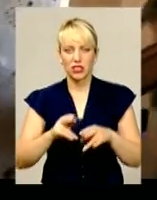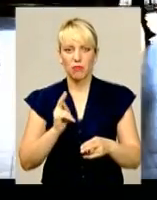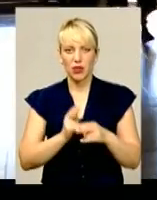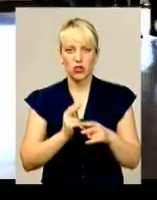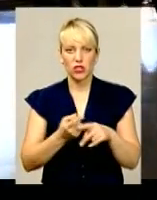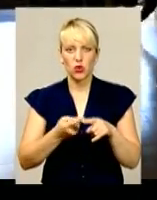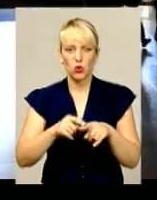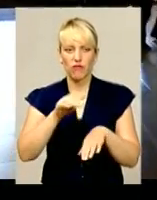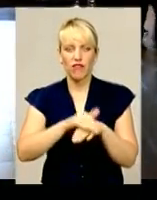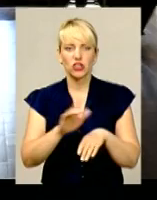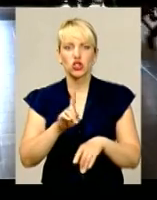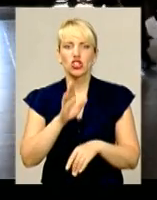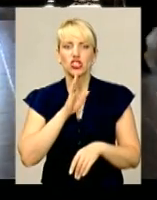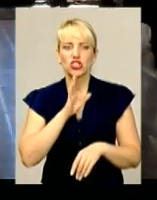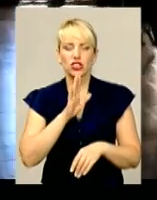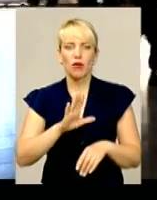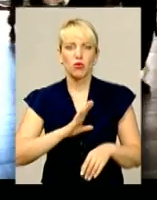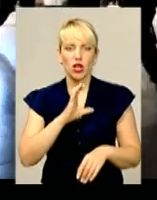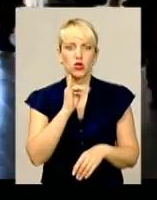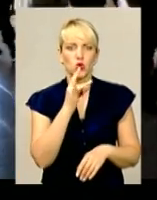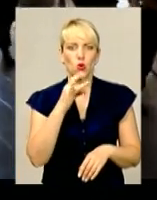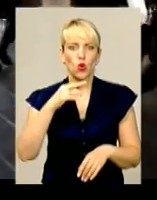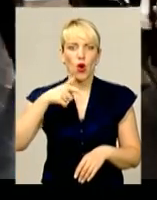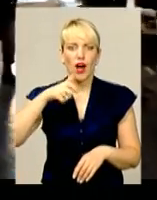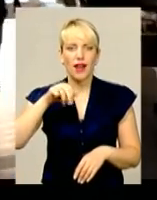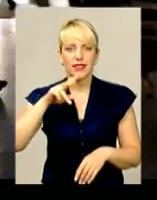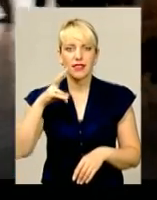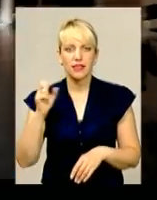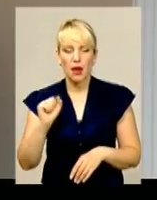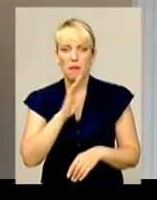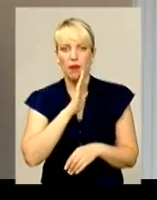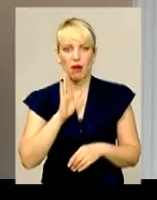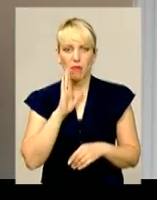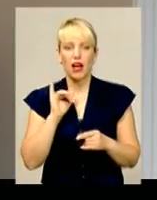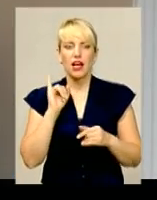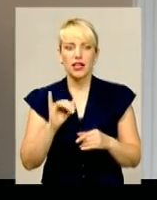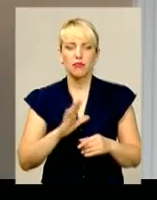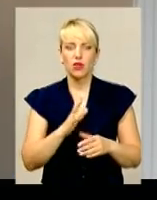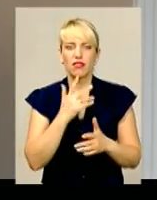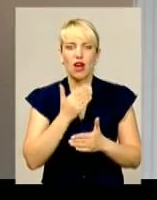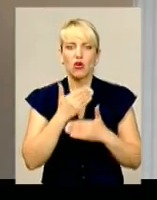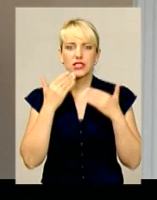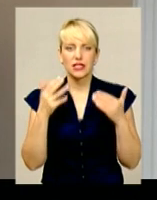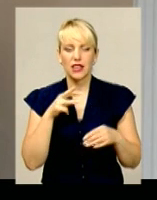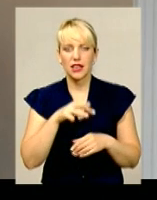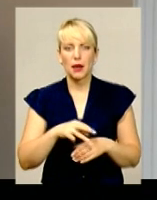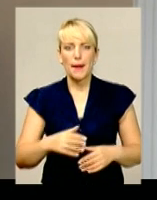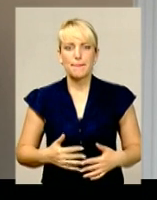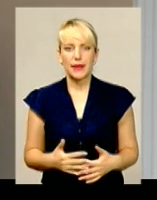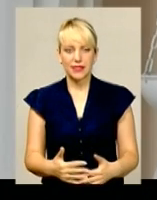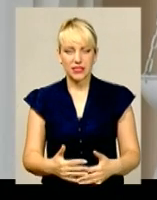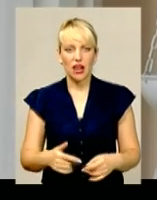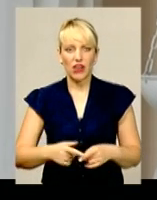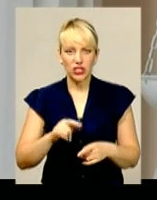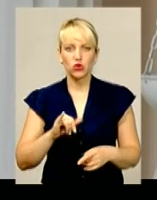той факт, що жінка була сурогатною матір'ю і під час скоєння злочину перебувала на останніх місяцях вагітності. Проте зараз